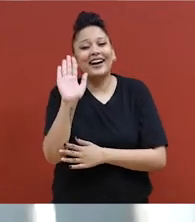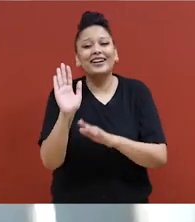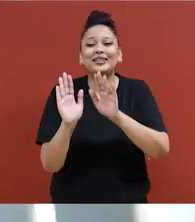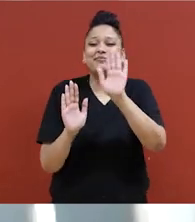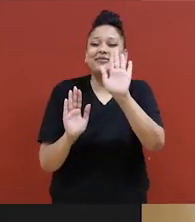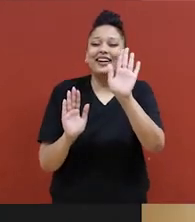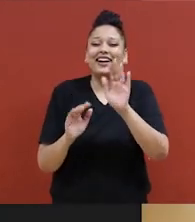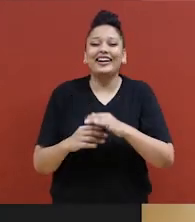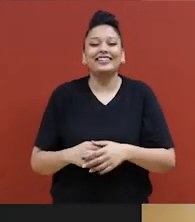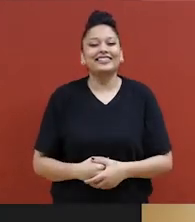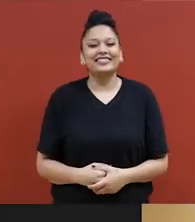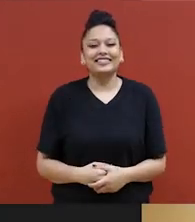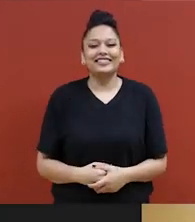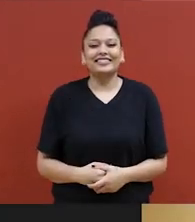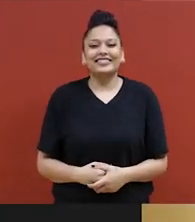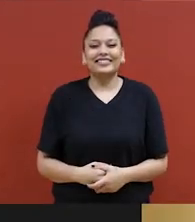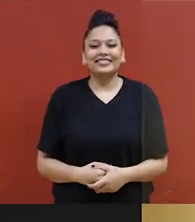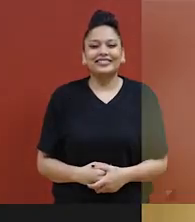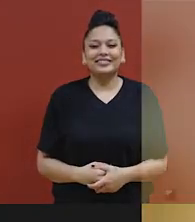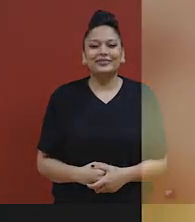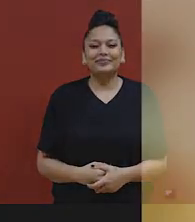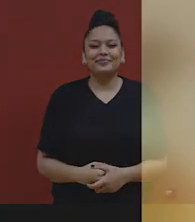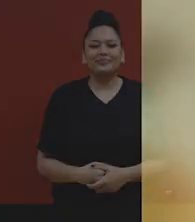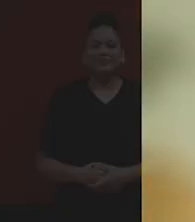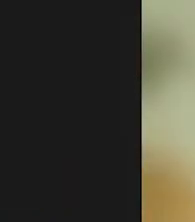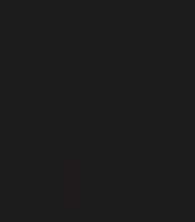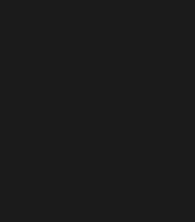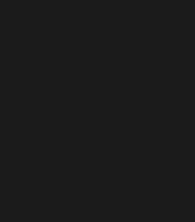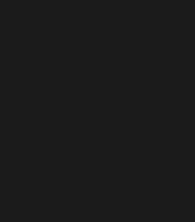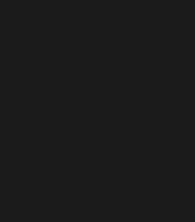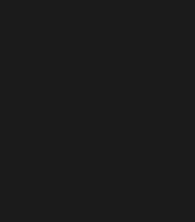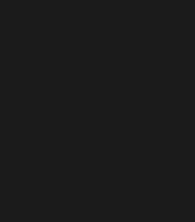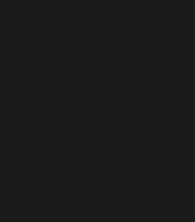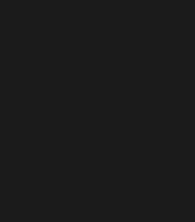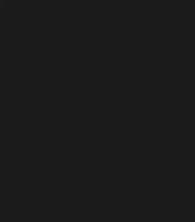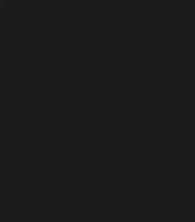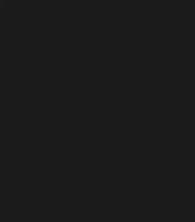Au revoir tout le monde. Au revoir. Les participants de souris et salus avant de terminer l'appel vidéo.